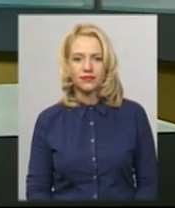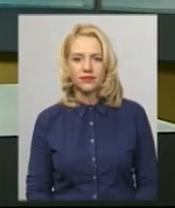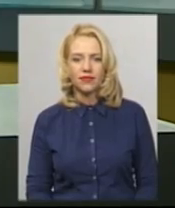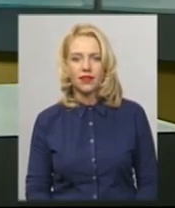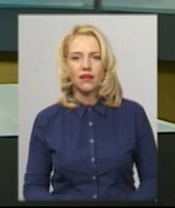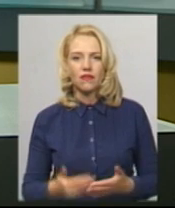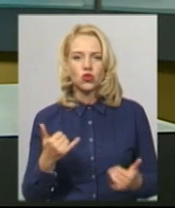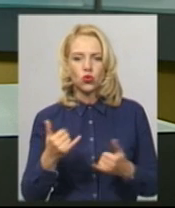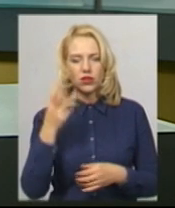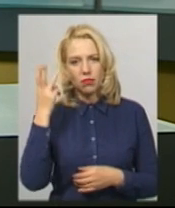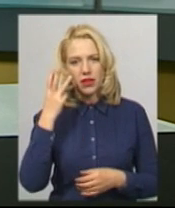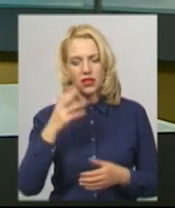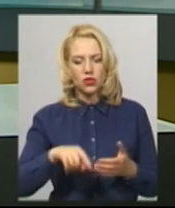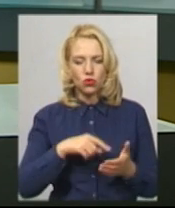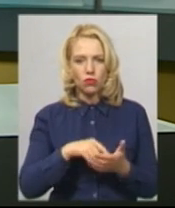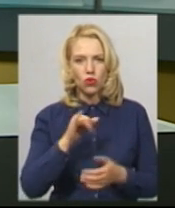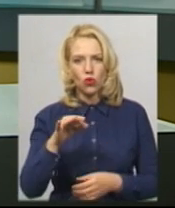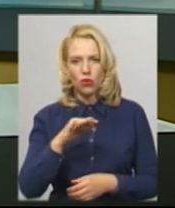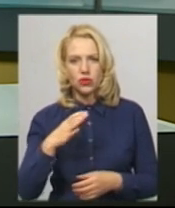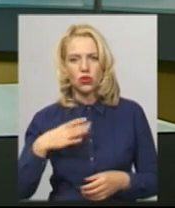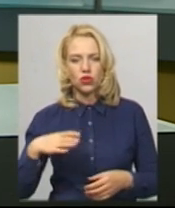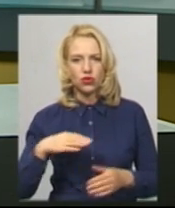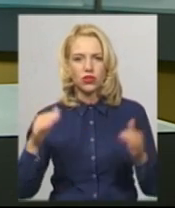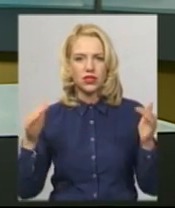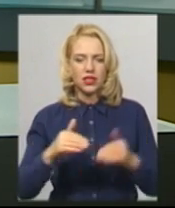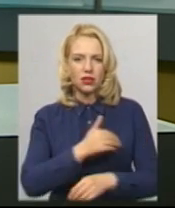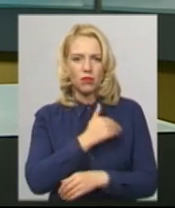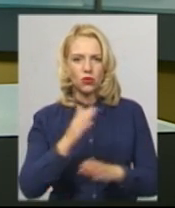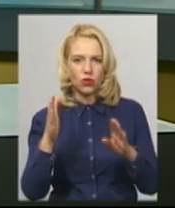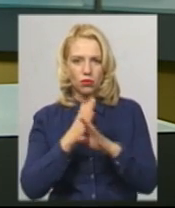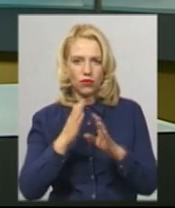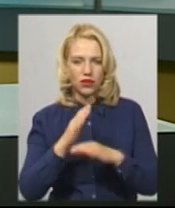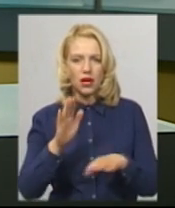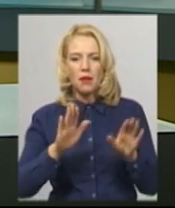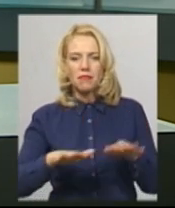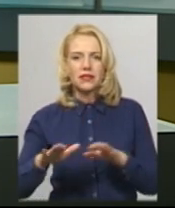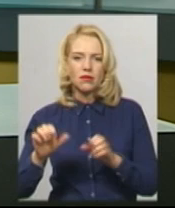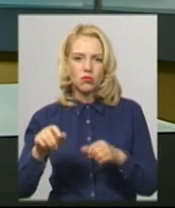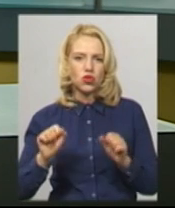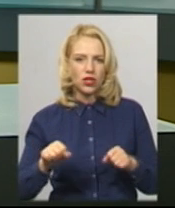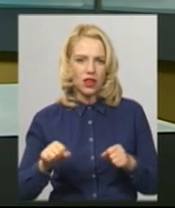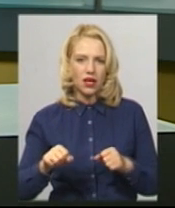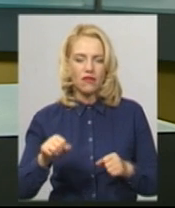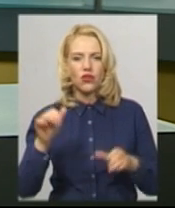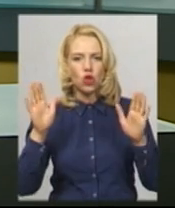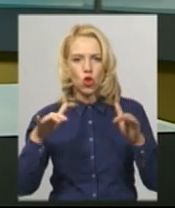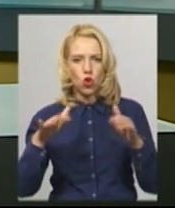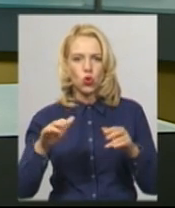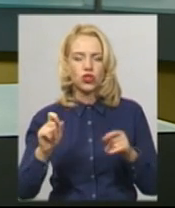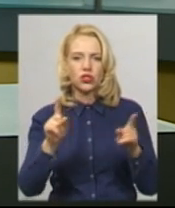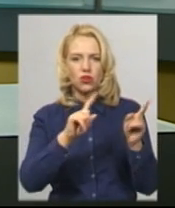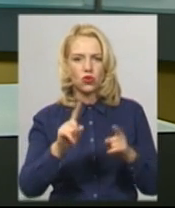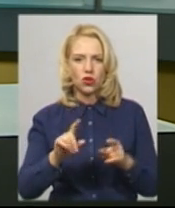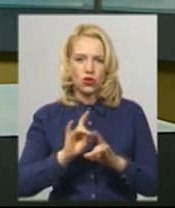Відсьогодні у Хмельницькому та області очікується зниження температури повітря. Місцями можливий дощ з грозою, розповідає провідний синоптик